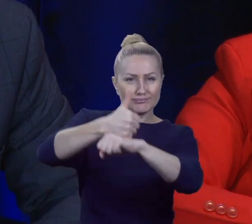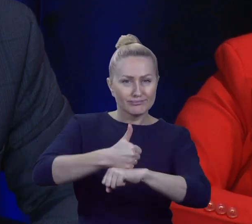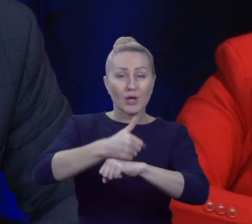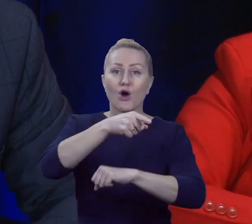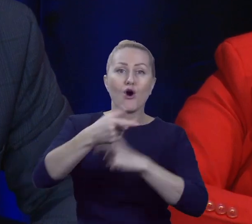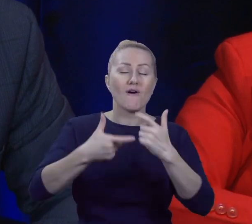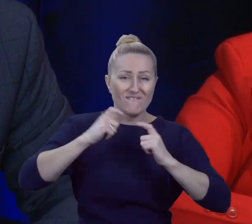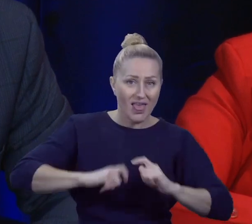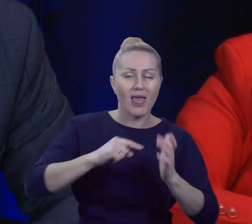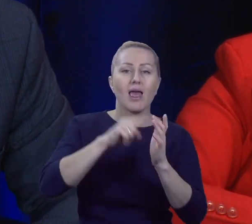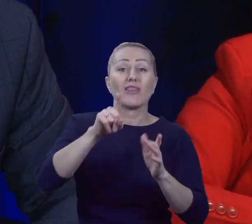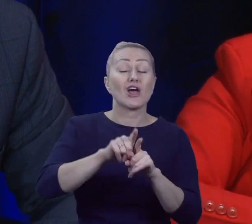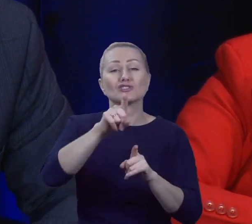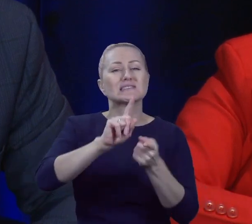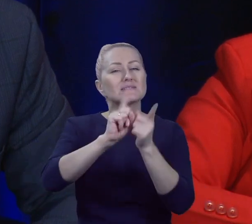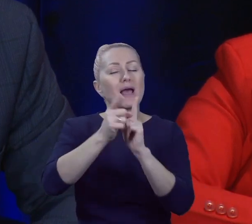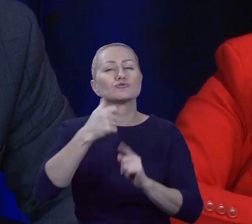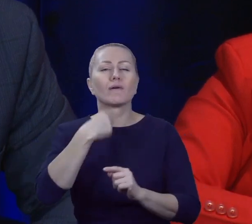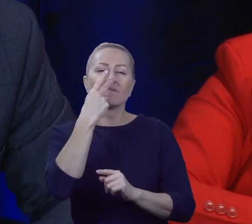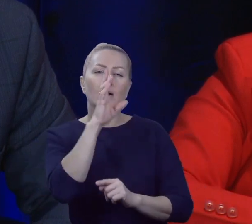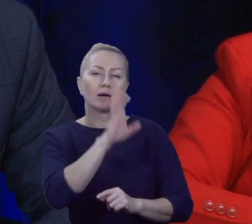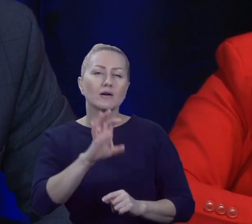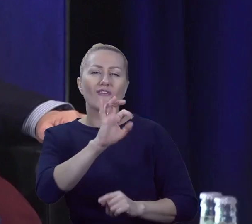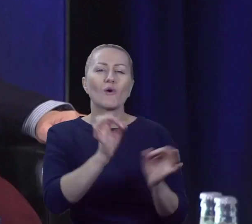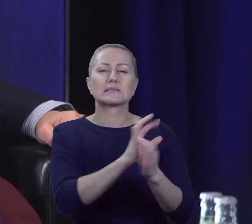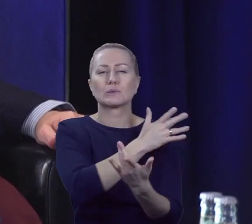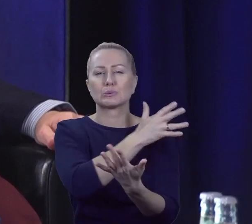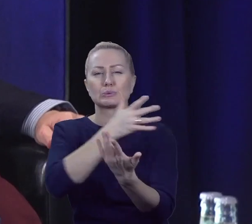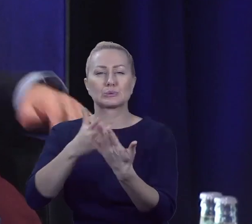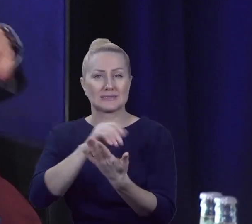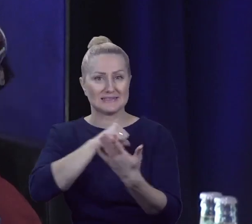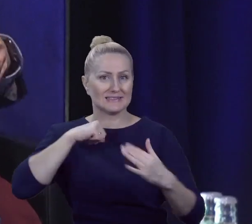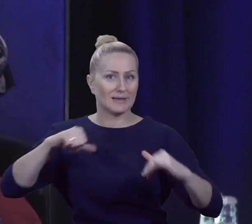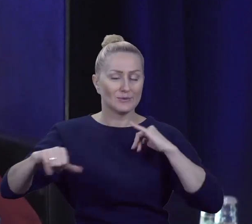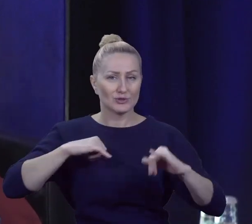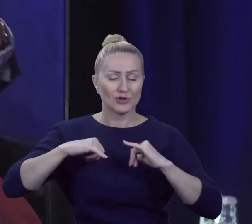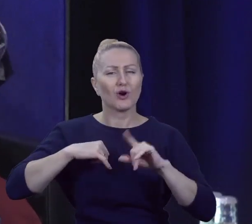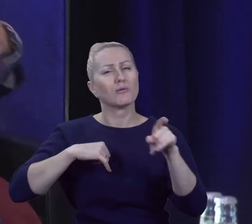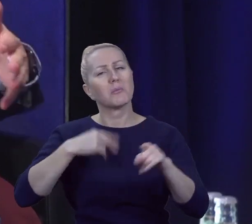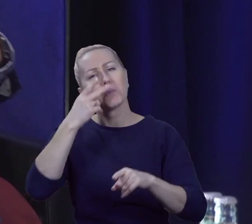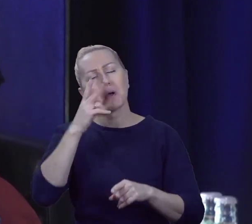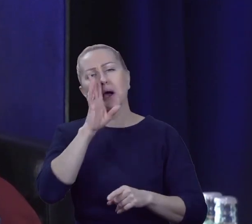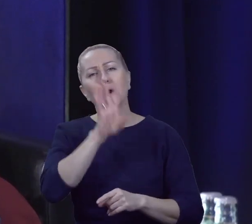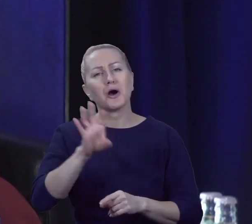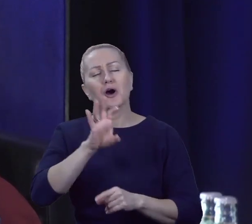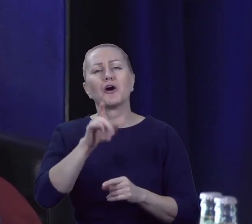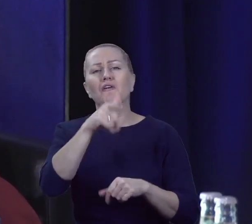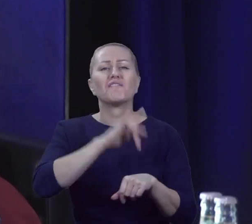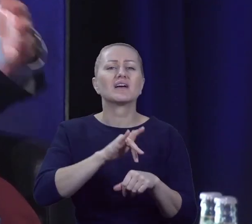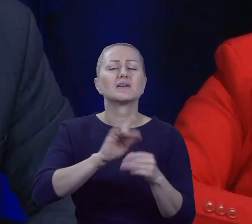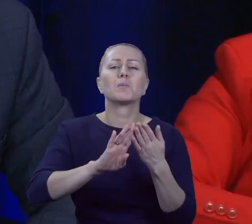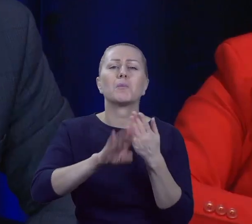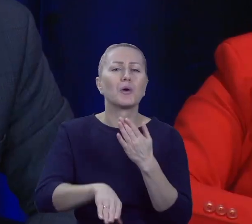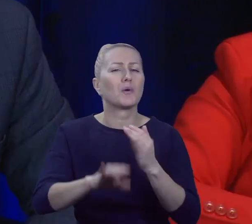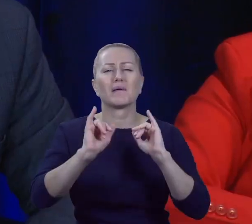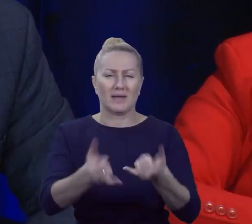przekonaniu, jak patrzymy na historię samorządu, to jakby pan opisał jej konsekwencje? Co